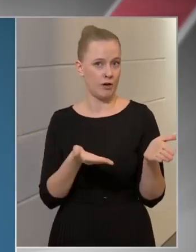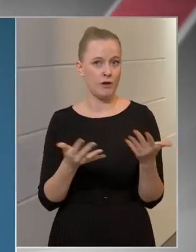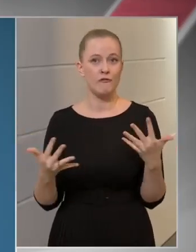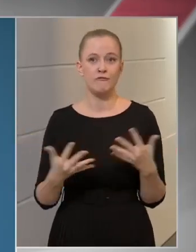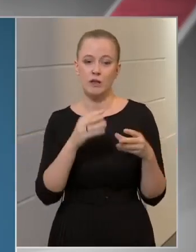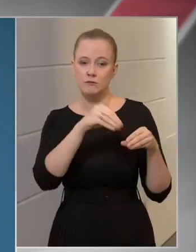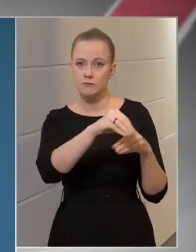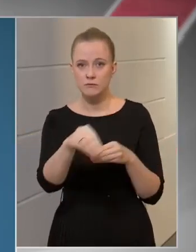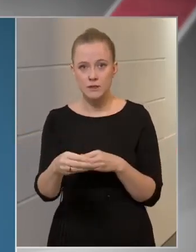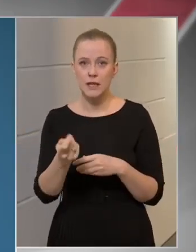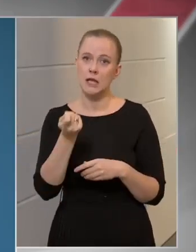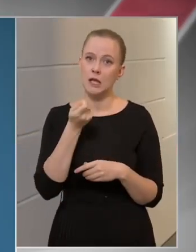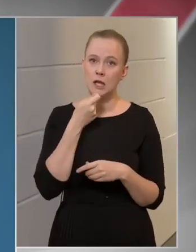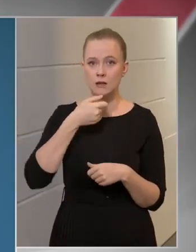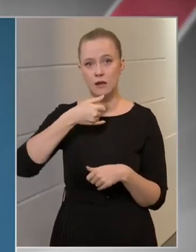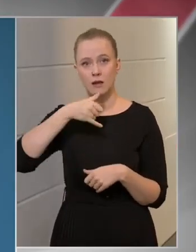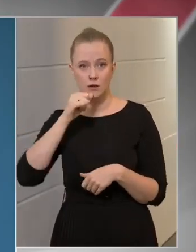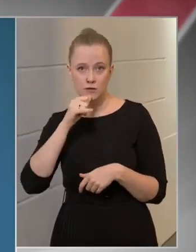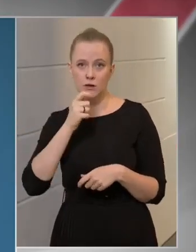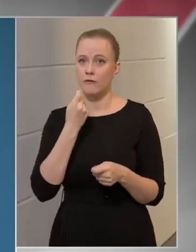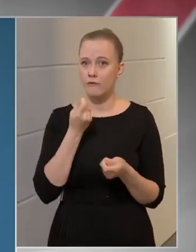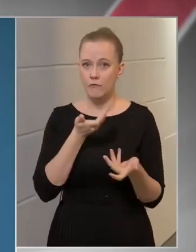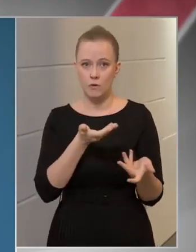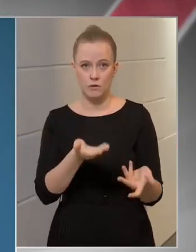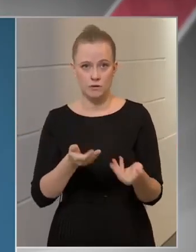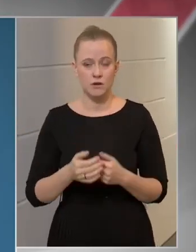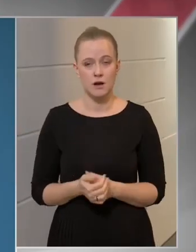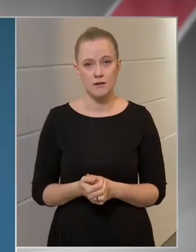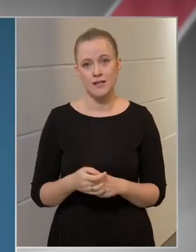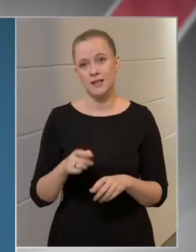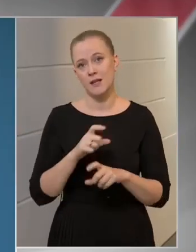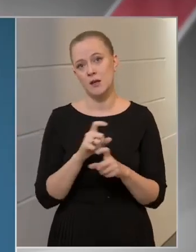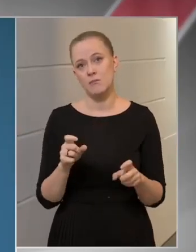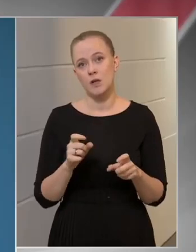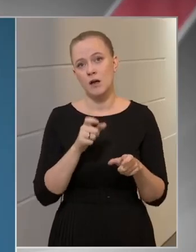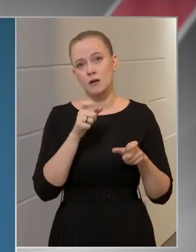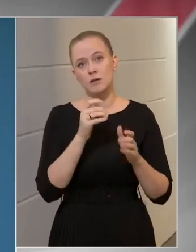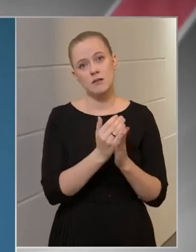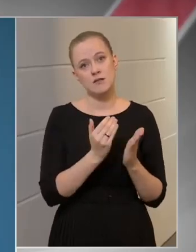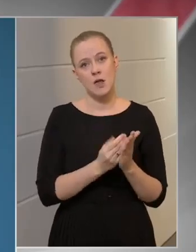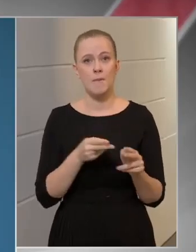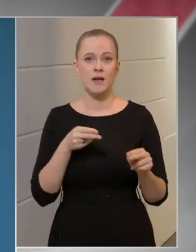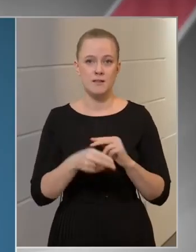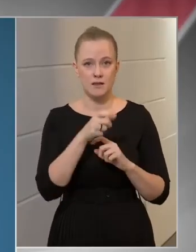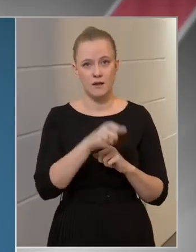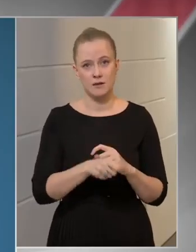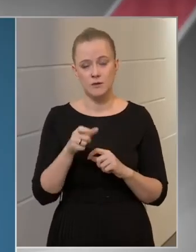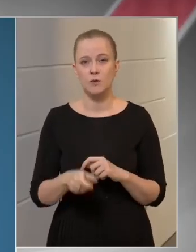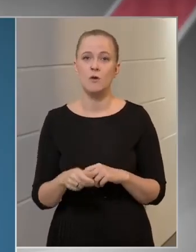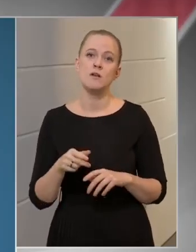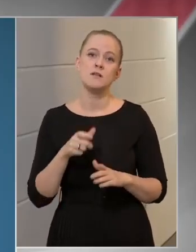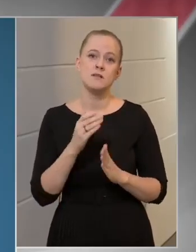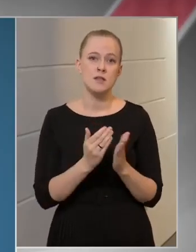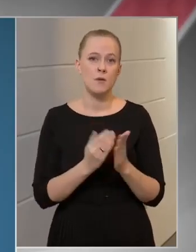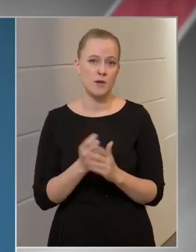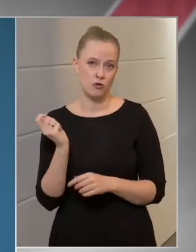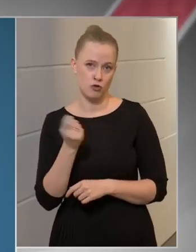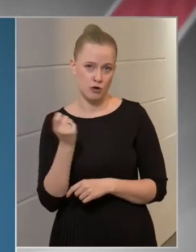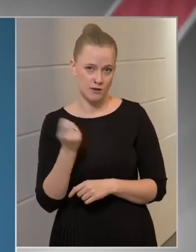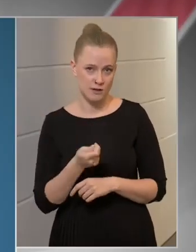tartózkodtak és ételt és italt is fogyasztottak, ezért a szabályszegőkkel szemben szabálysértési szankciót alkalmaztak,